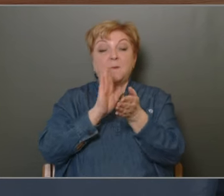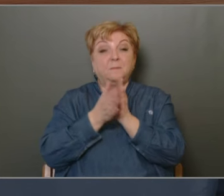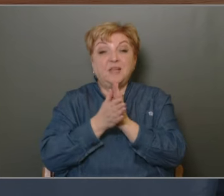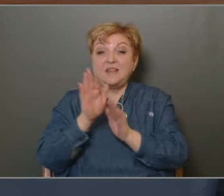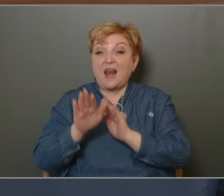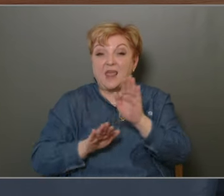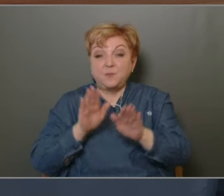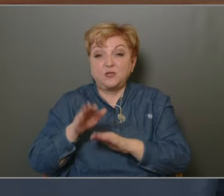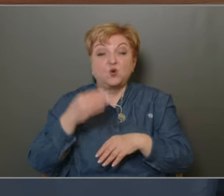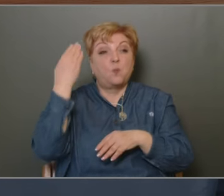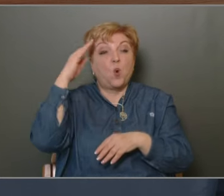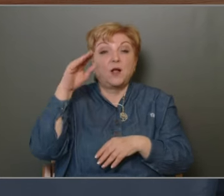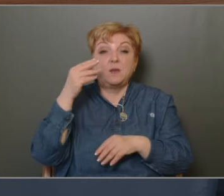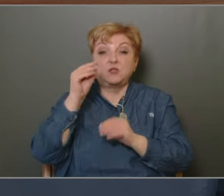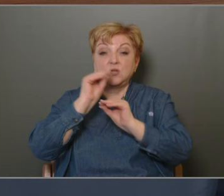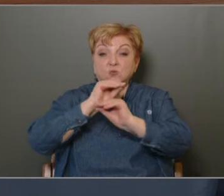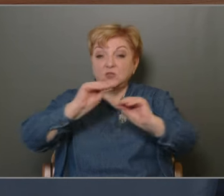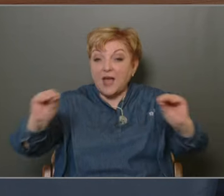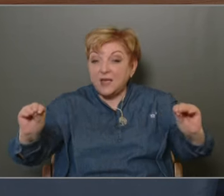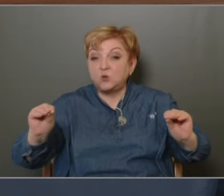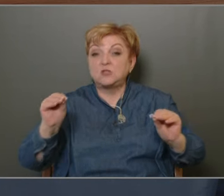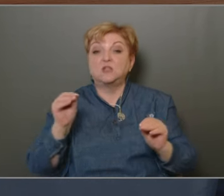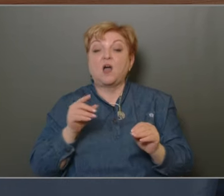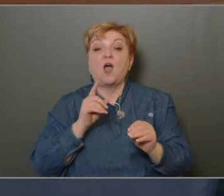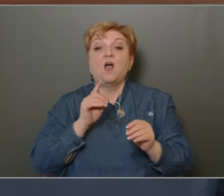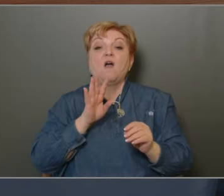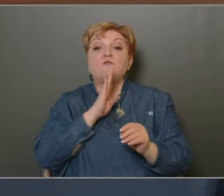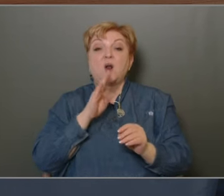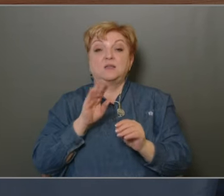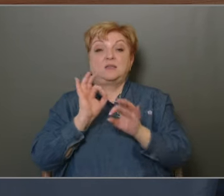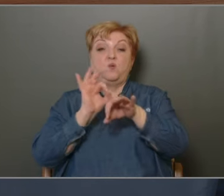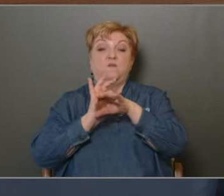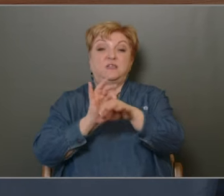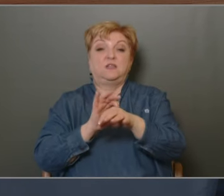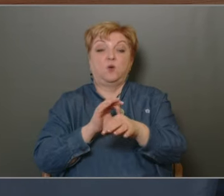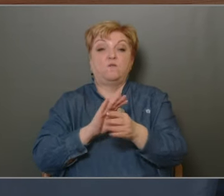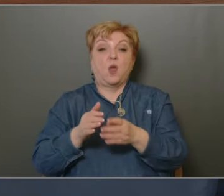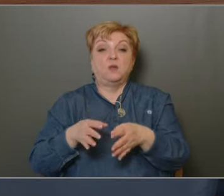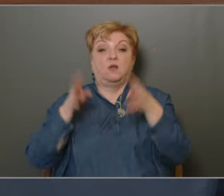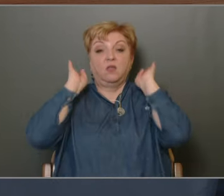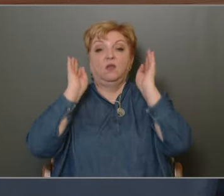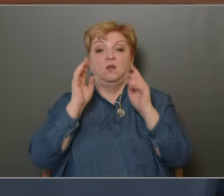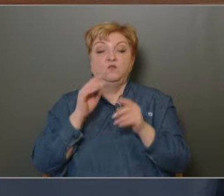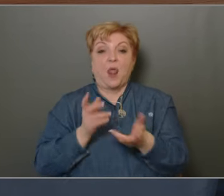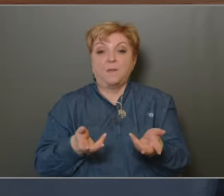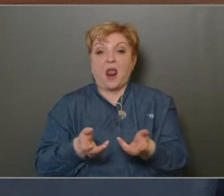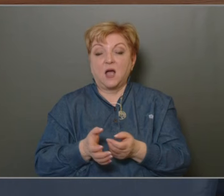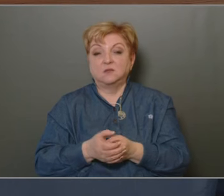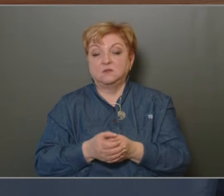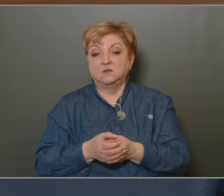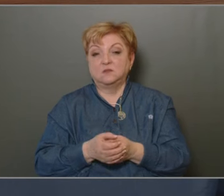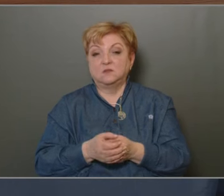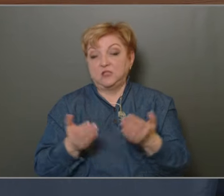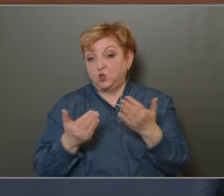lépésről polgármester úgy tájékoztatta a frakcióvezetőket, tehát valami elsuhant a fülek mellett ismételtem.